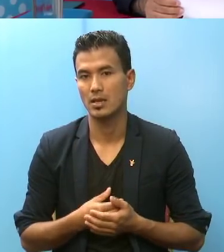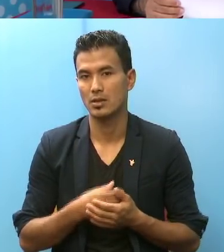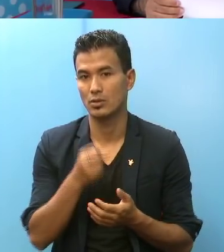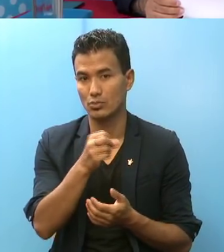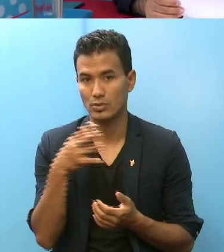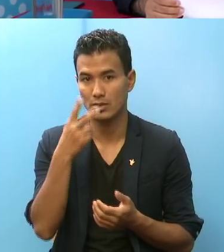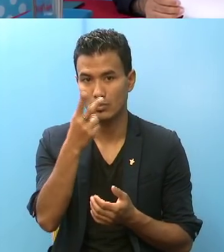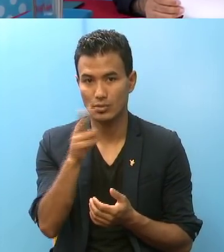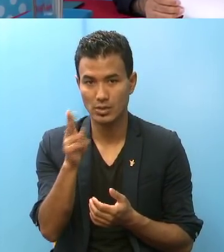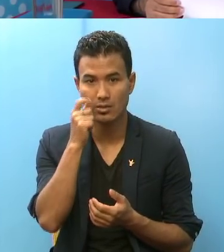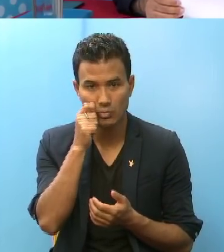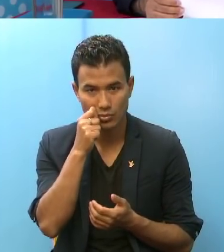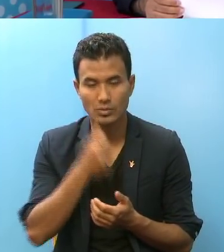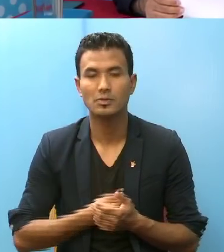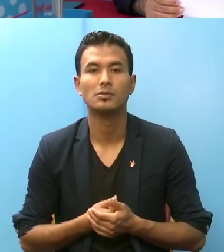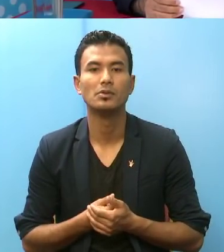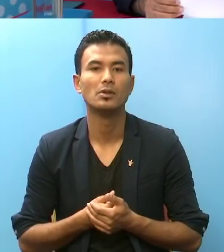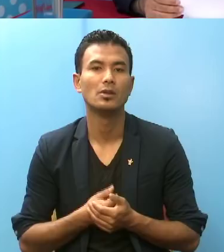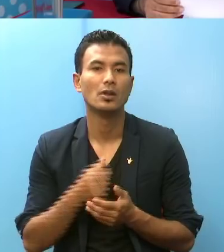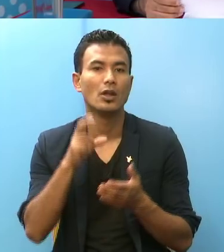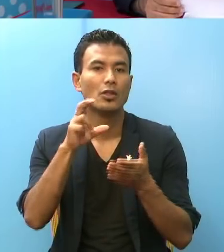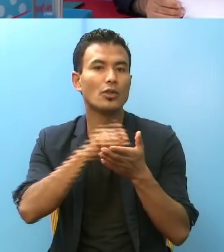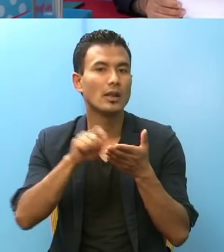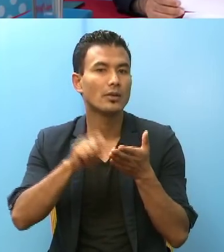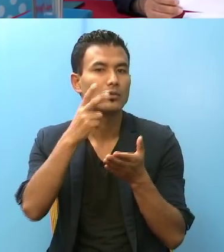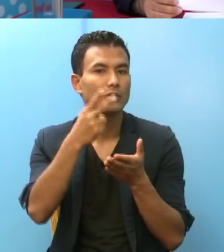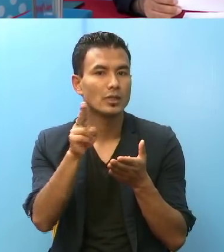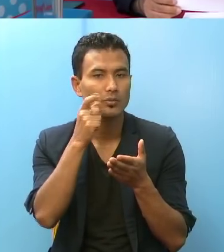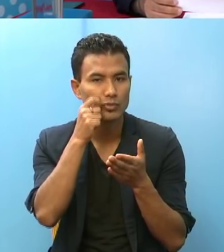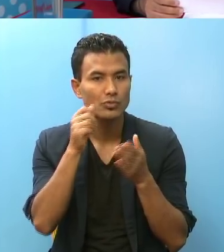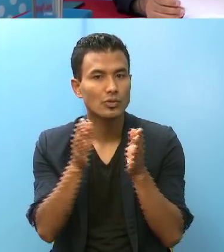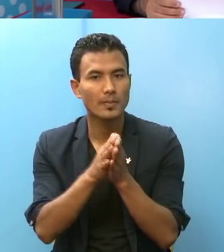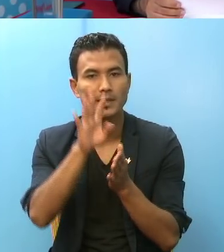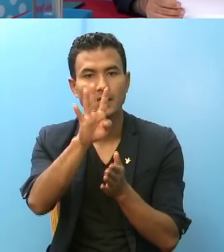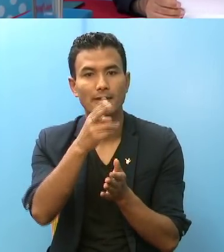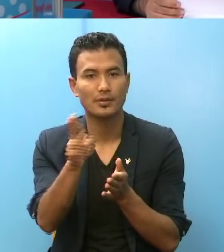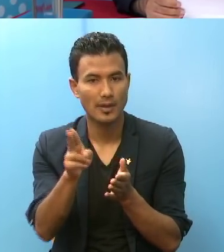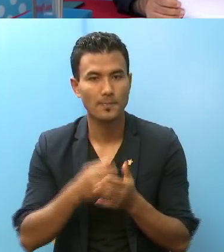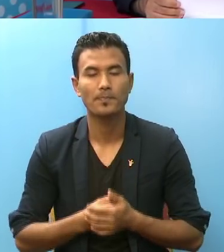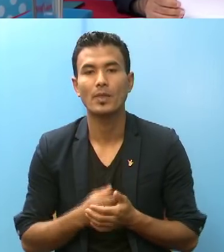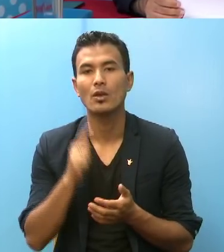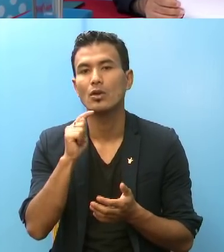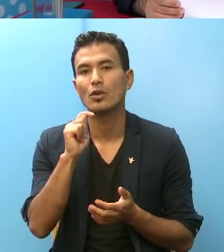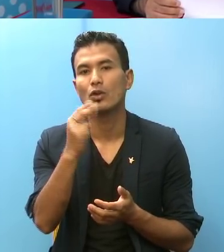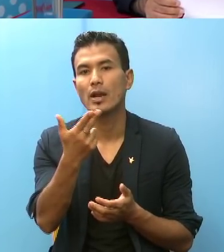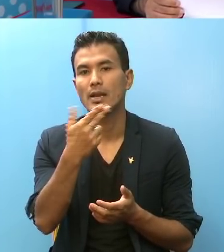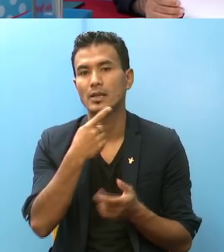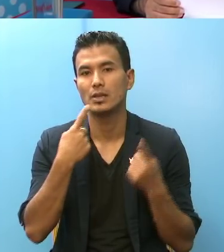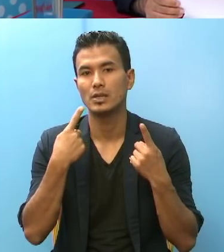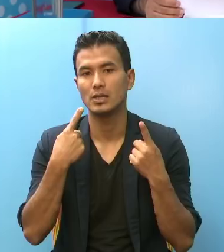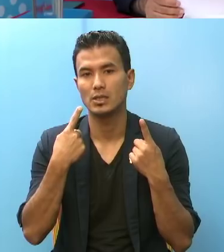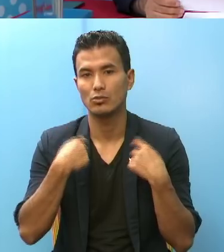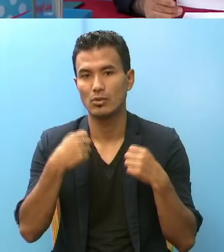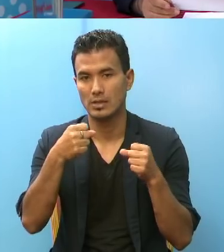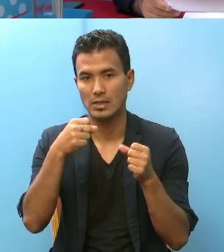शुर्खेत का 2 जन पुरूस र दोईलेक का 2 जन पुरूस गरी 4 जन करनाली स्वास्थ बिज्यान प्रतिस्ठान